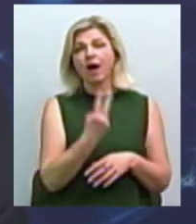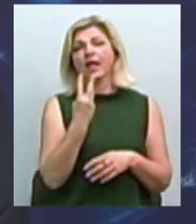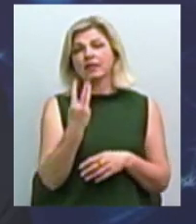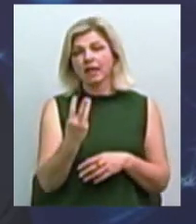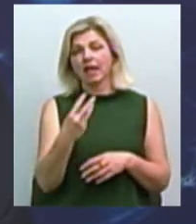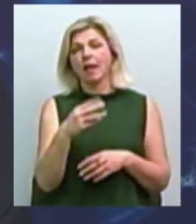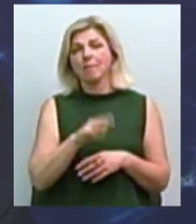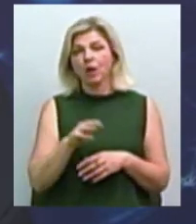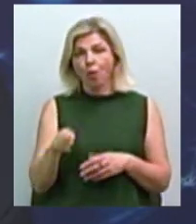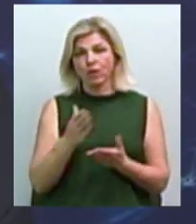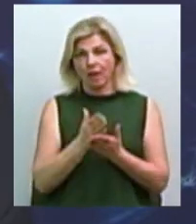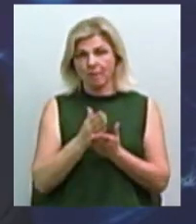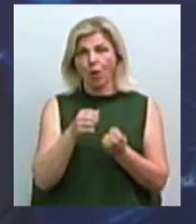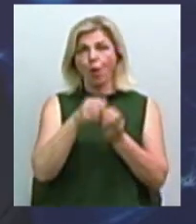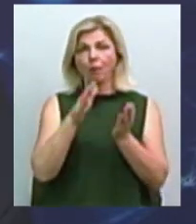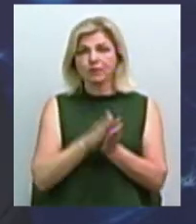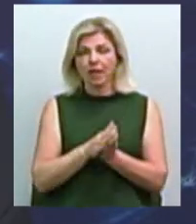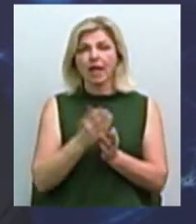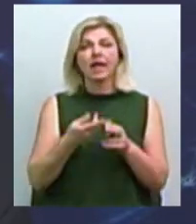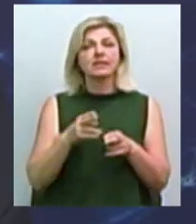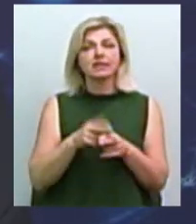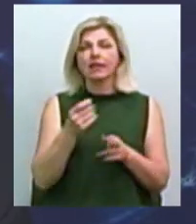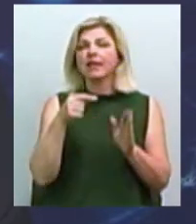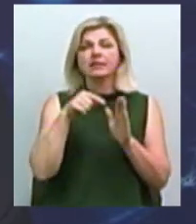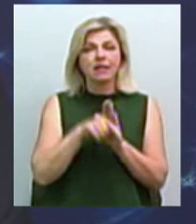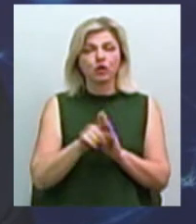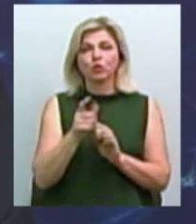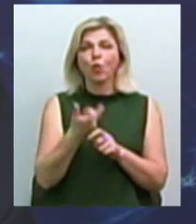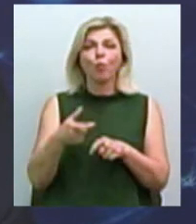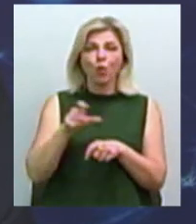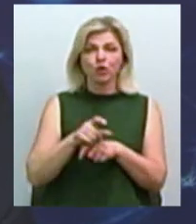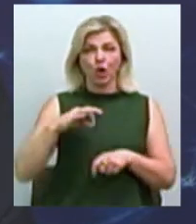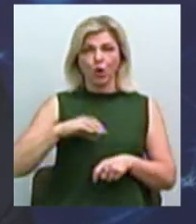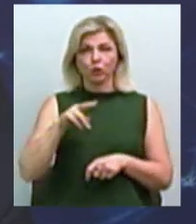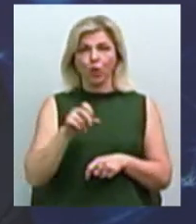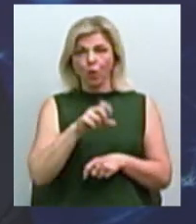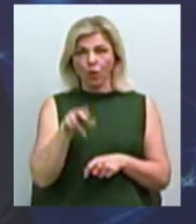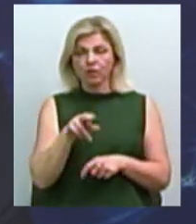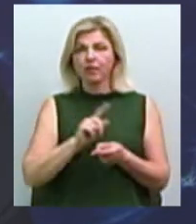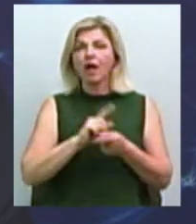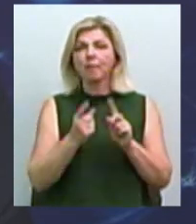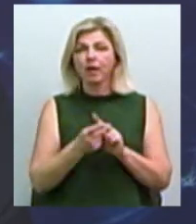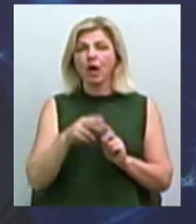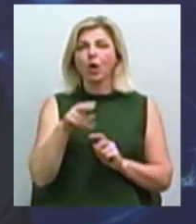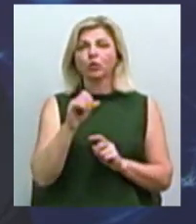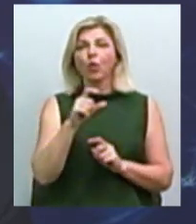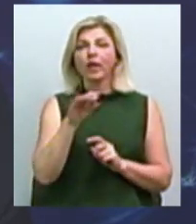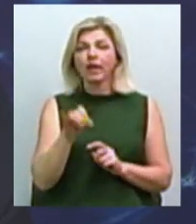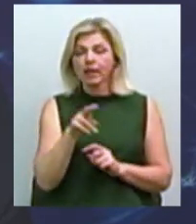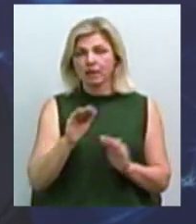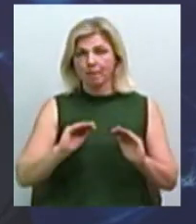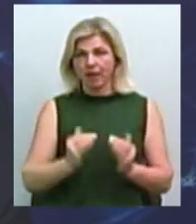обсяг в рік. Це не значить, що збільшився доходів суб'єктів господарювання. Навпаки, дохід зменшився. Але в зв'язку з